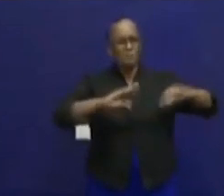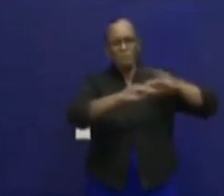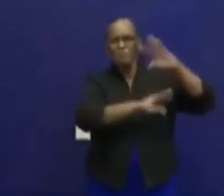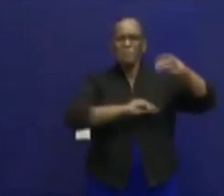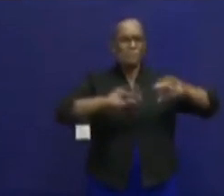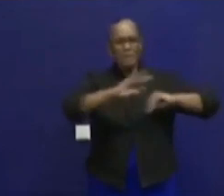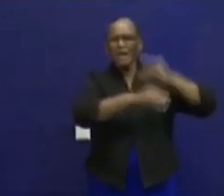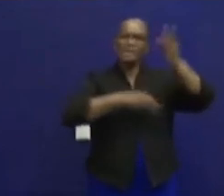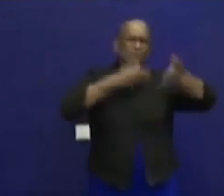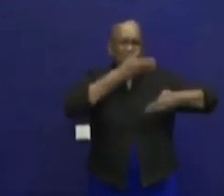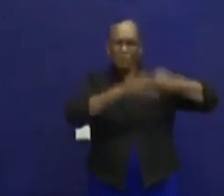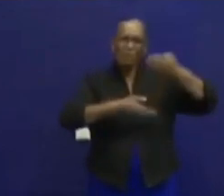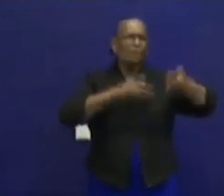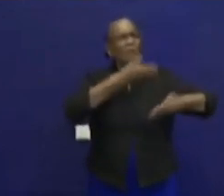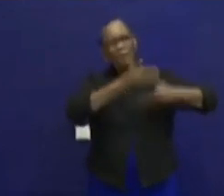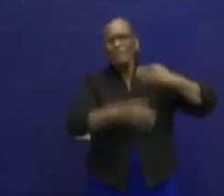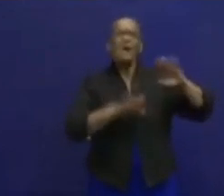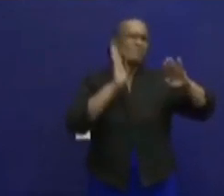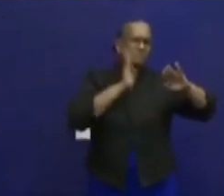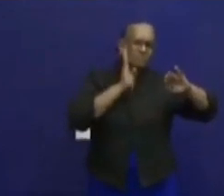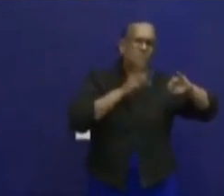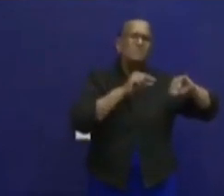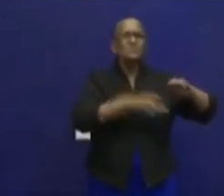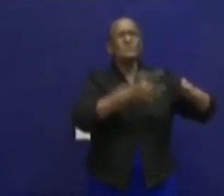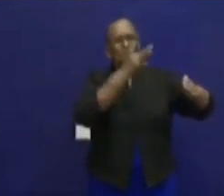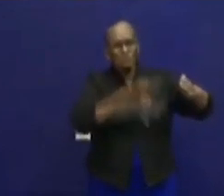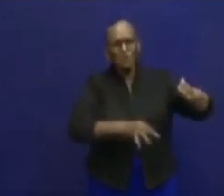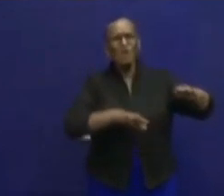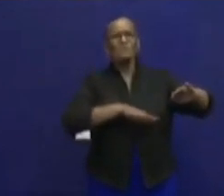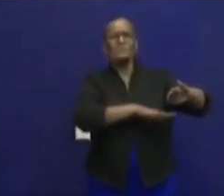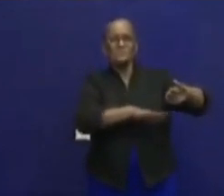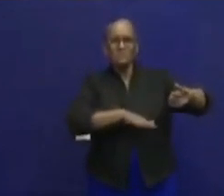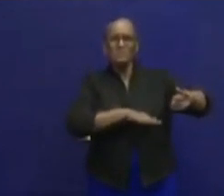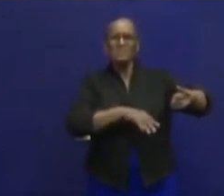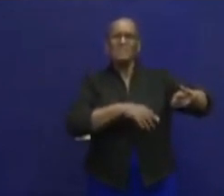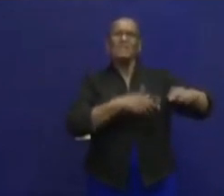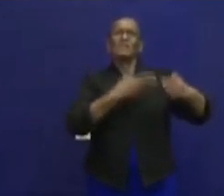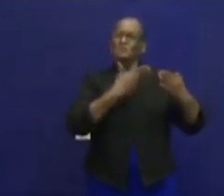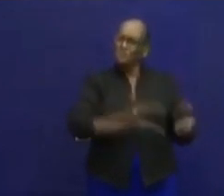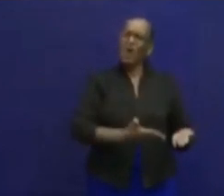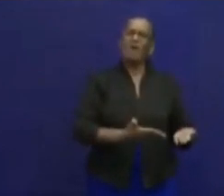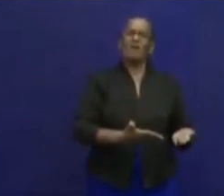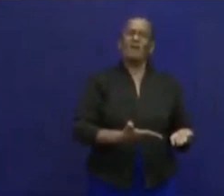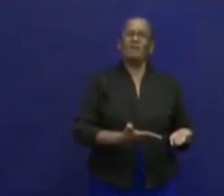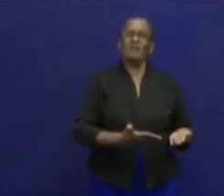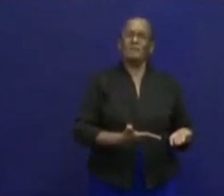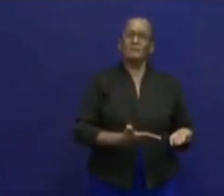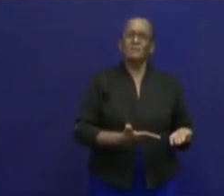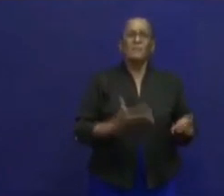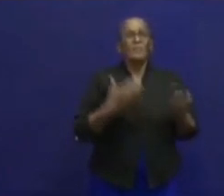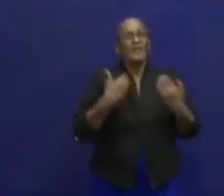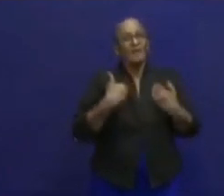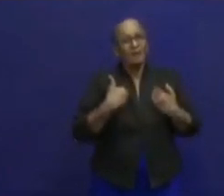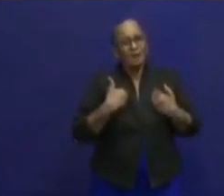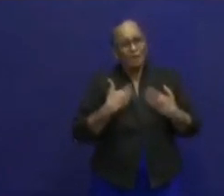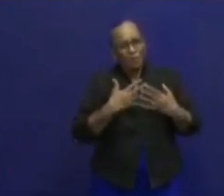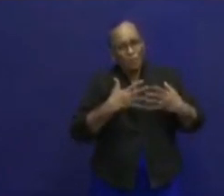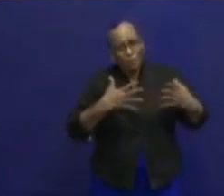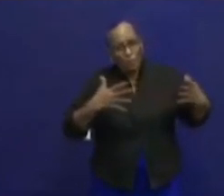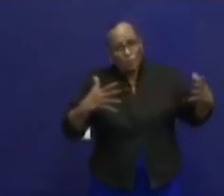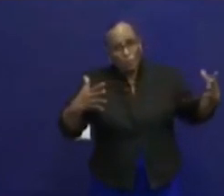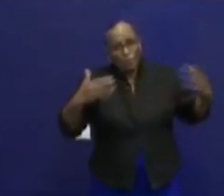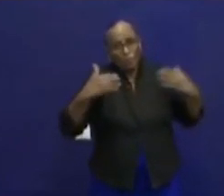uitleggen en verzoeken aan mensen, bleek het toch wel dat een groot